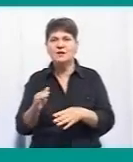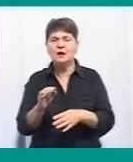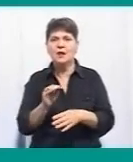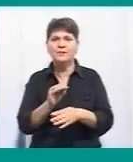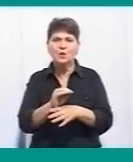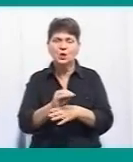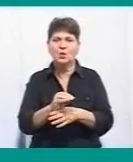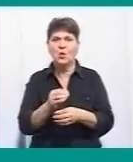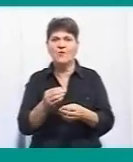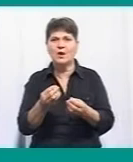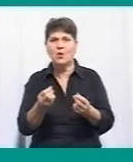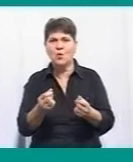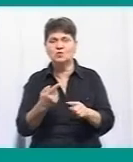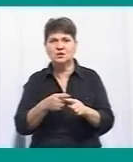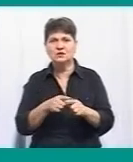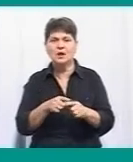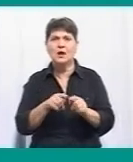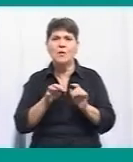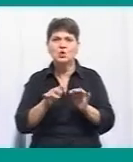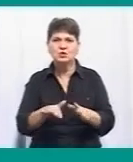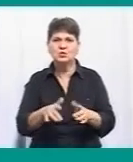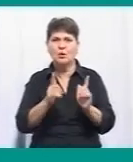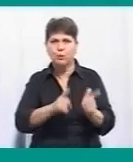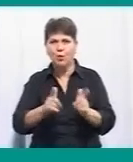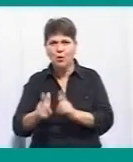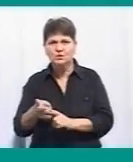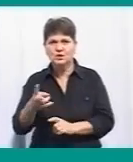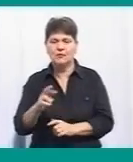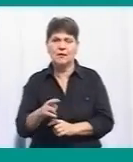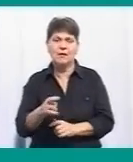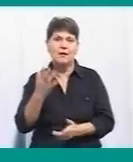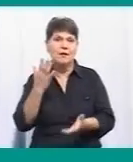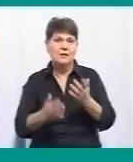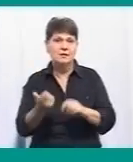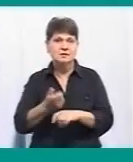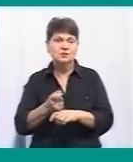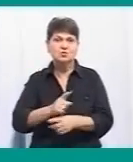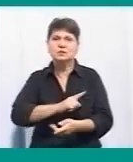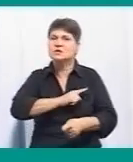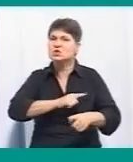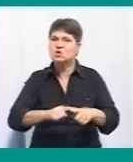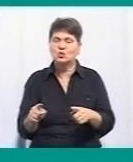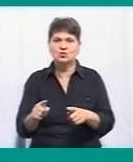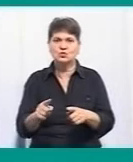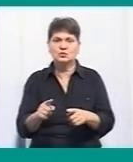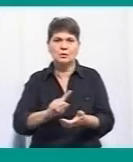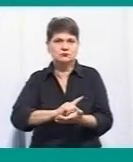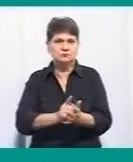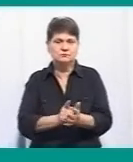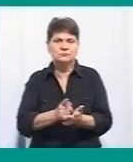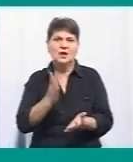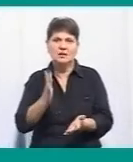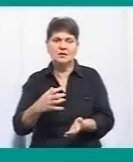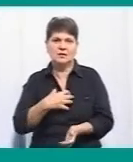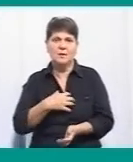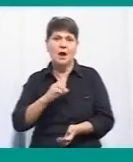процедура погодження. Це таким, якщо дуже срочно, і є нагальна необхідність.